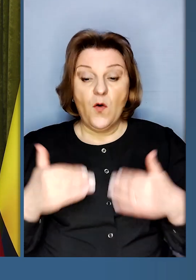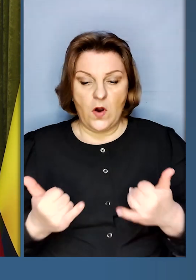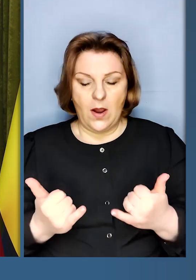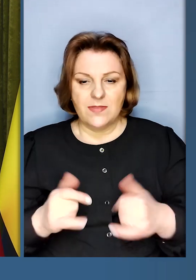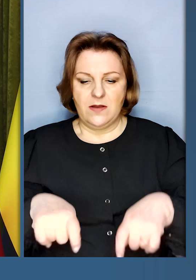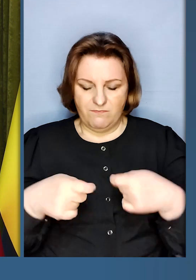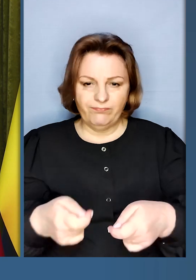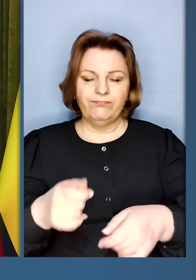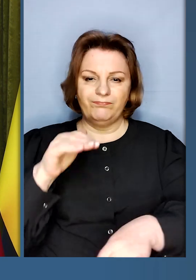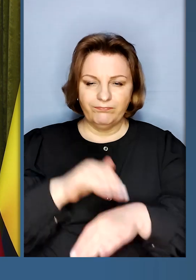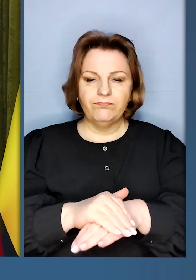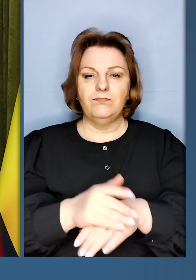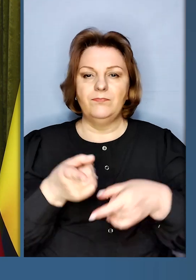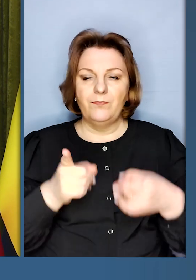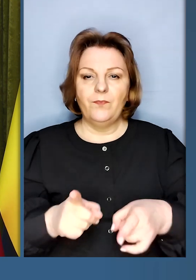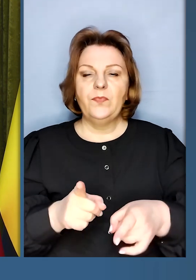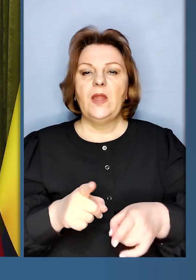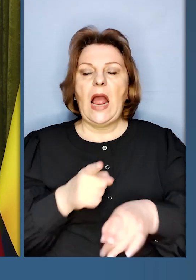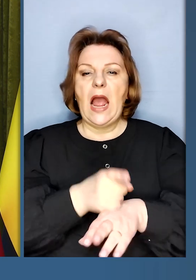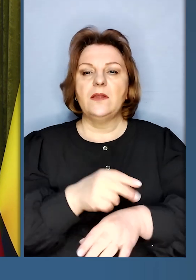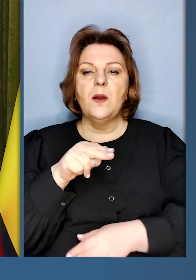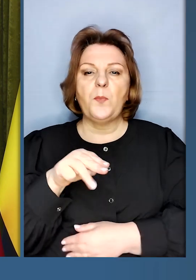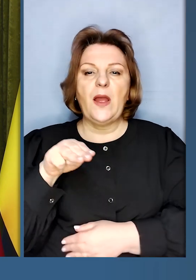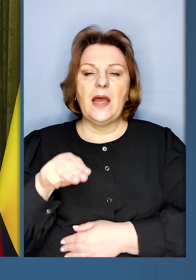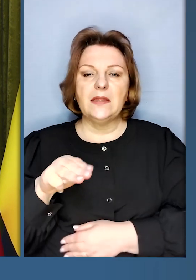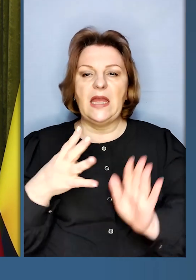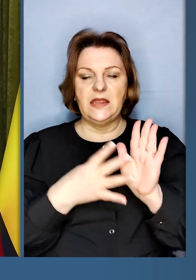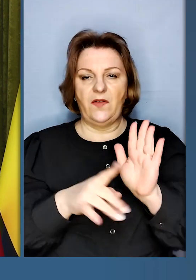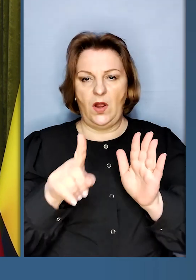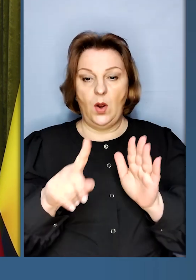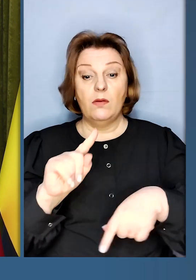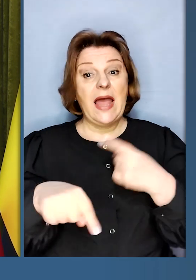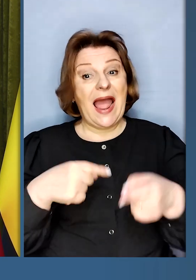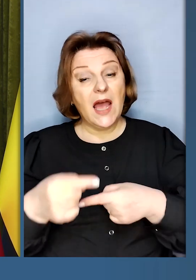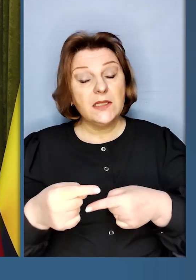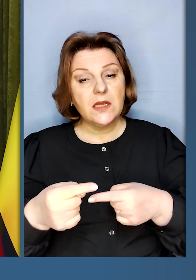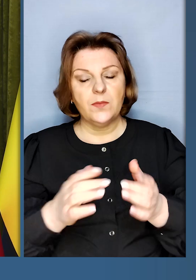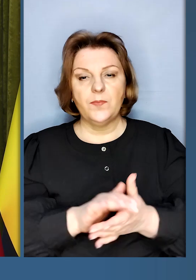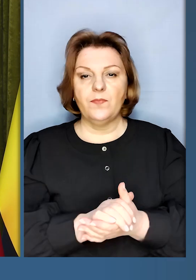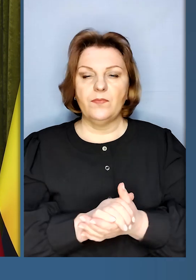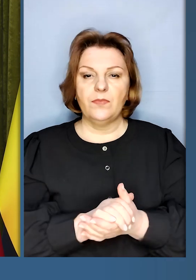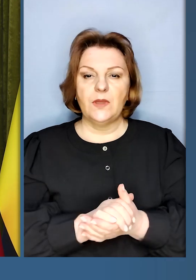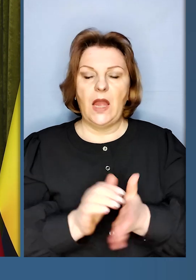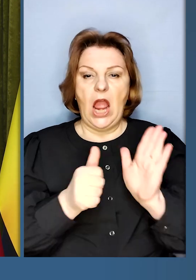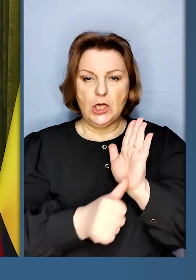вже тепер передаємо танки ПТ-91. Наступні